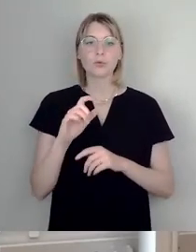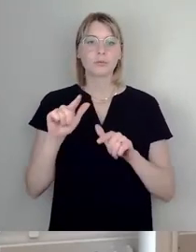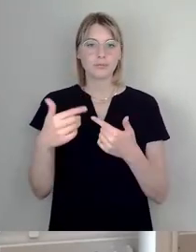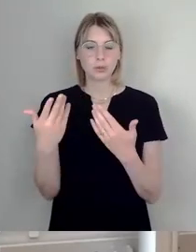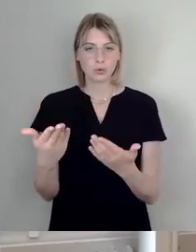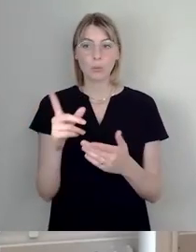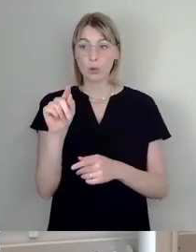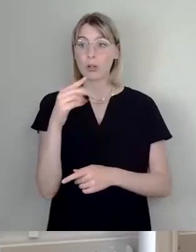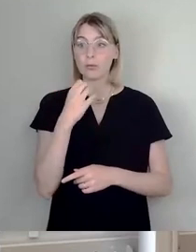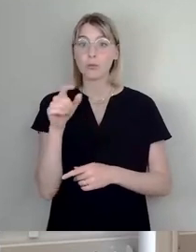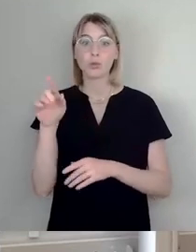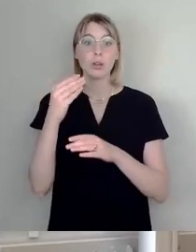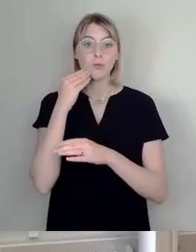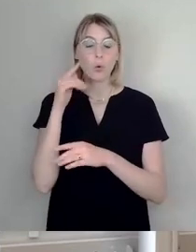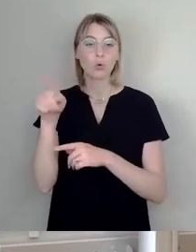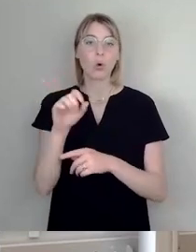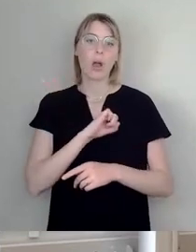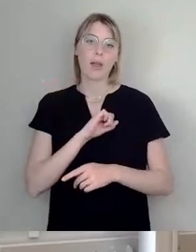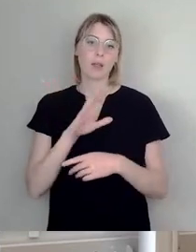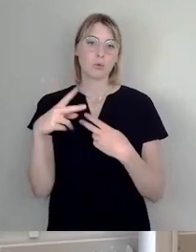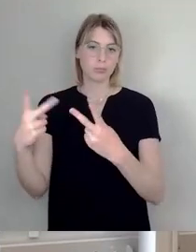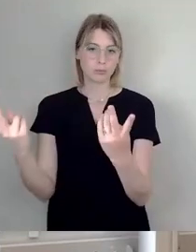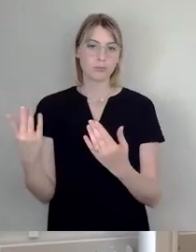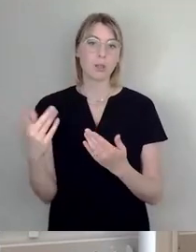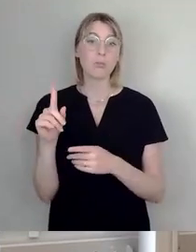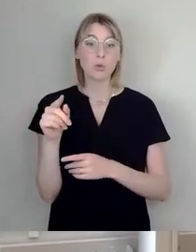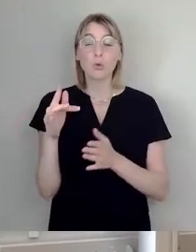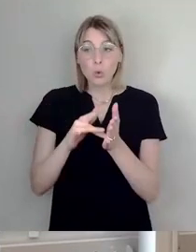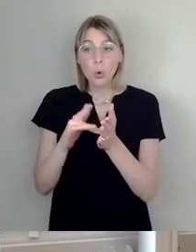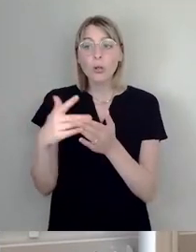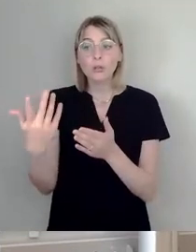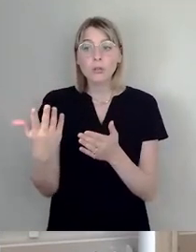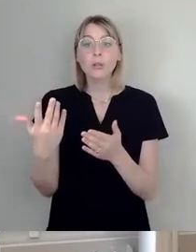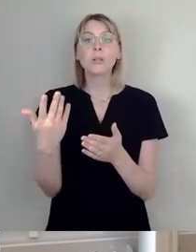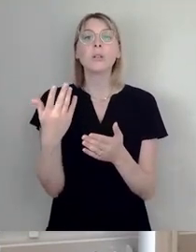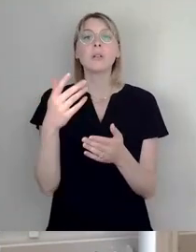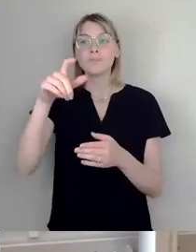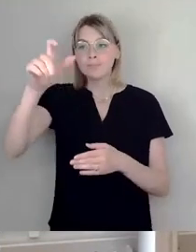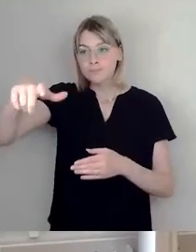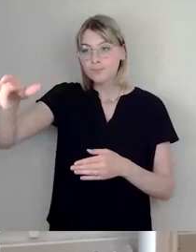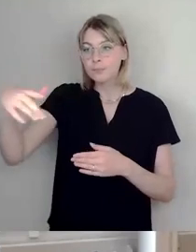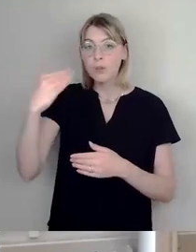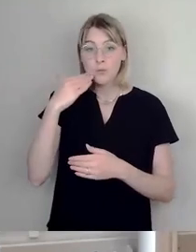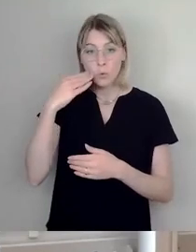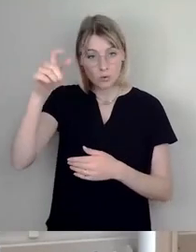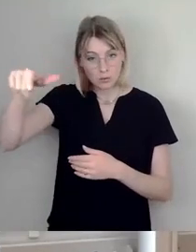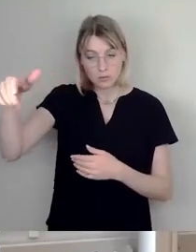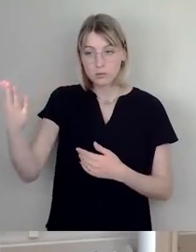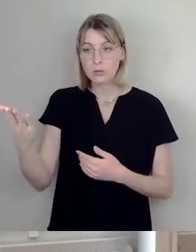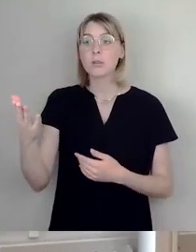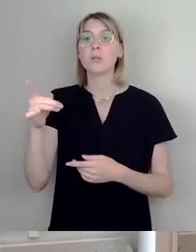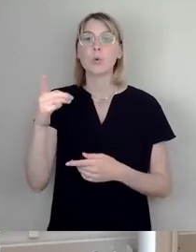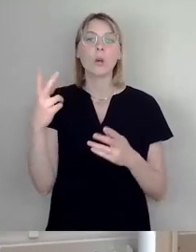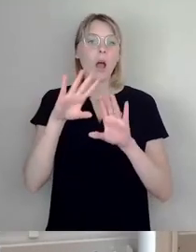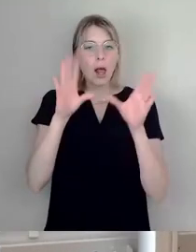und begründen das damit, dass die Leute, die in den Wohnungen wohnen oder überhaupt die Menschen in Dresden zu